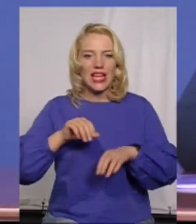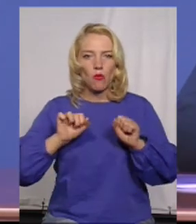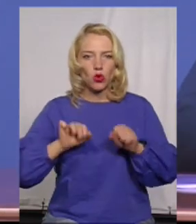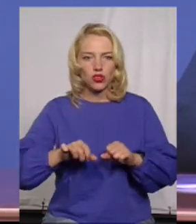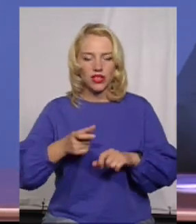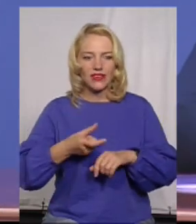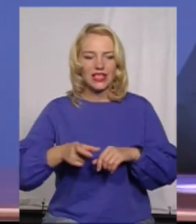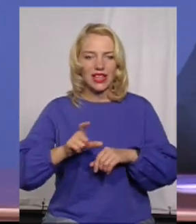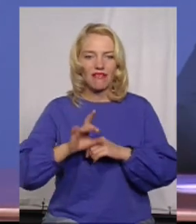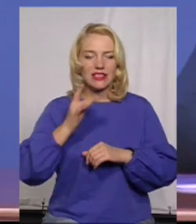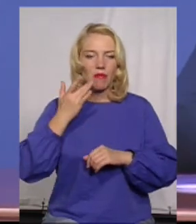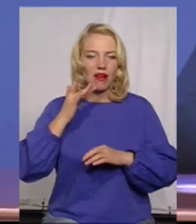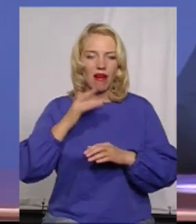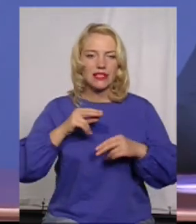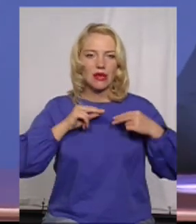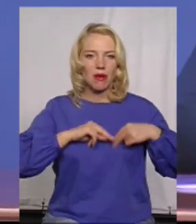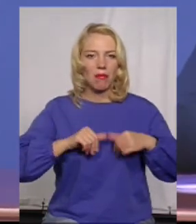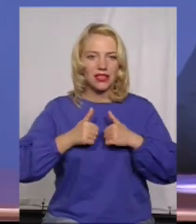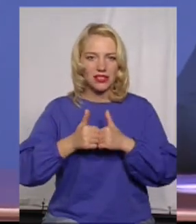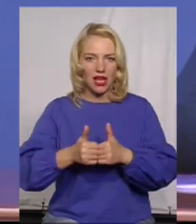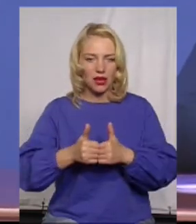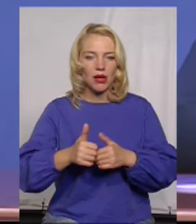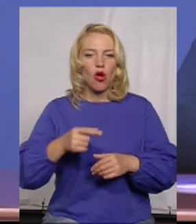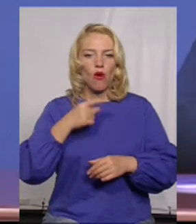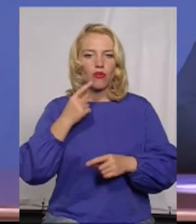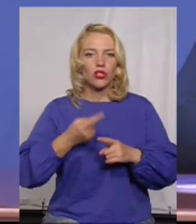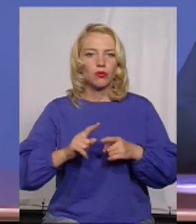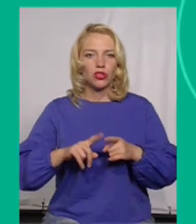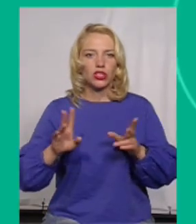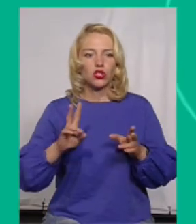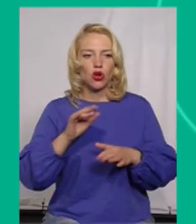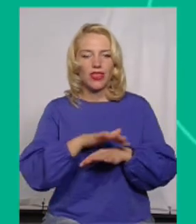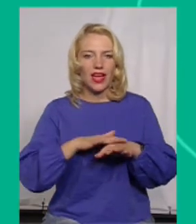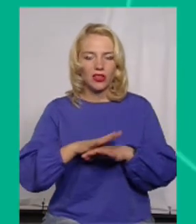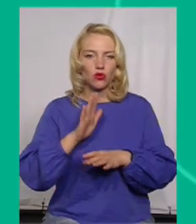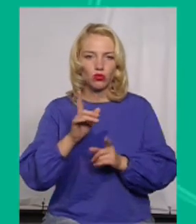І навіть з американськими партнерами говорили про те, що зараз на ринку будуть реформи.